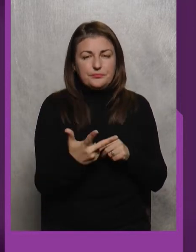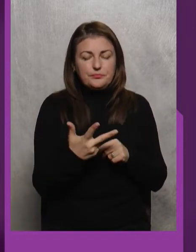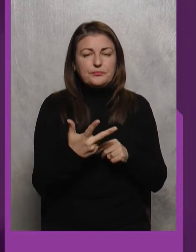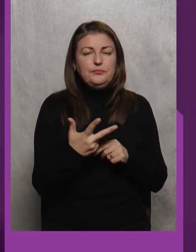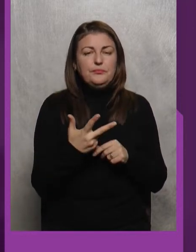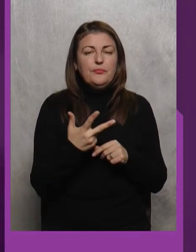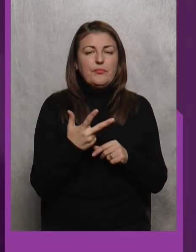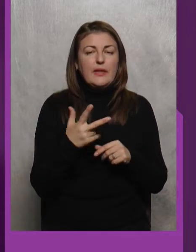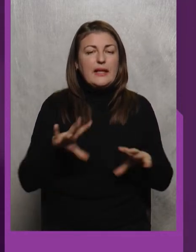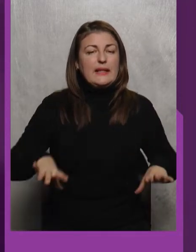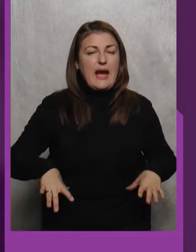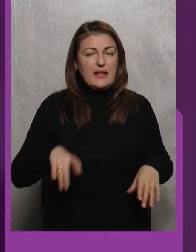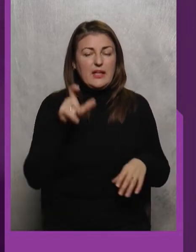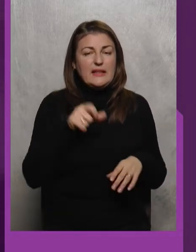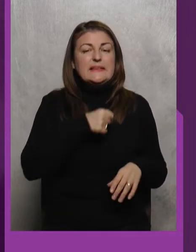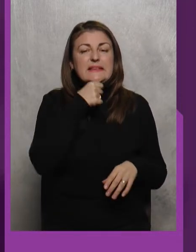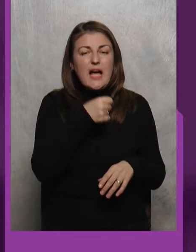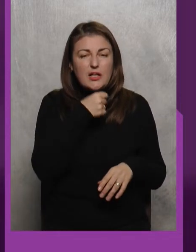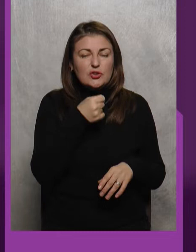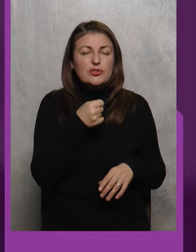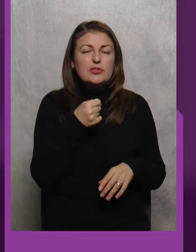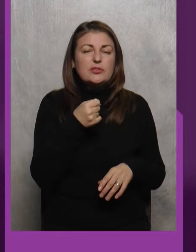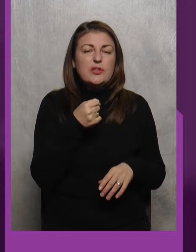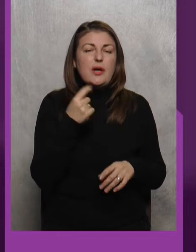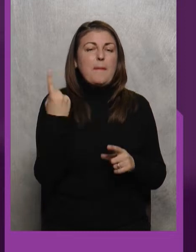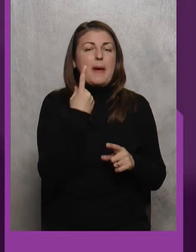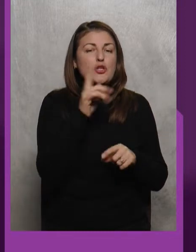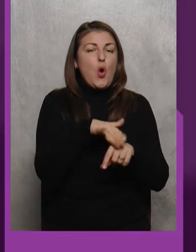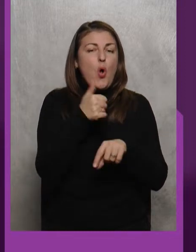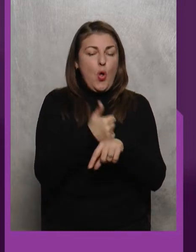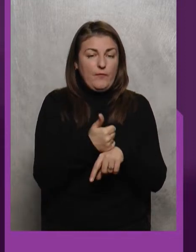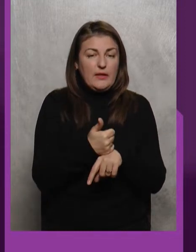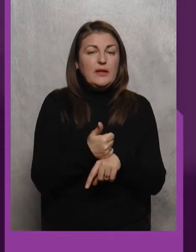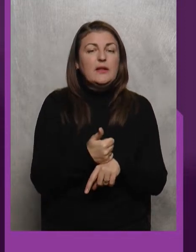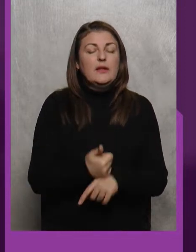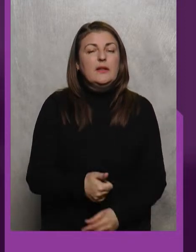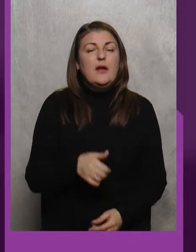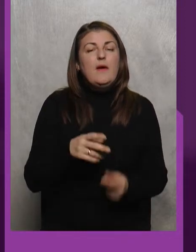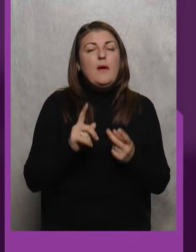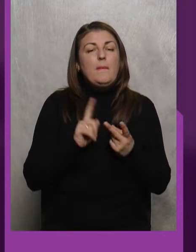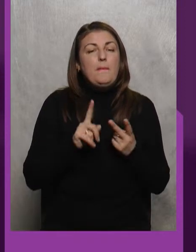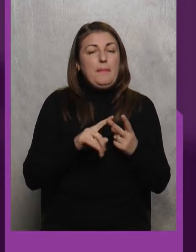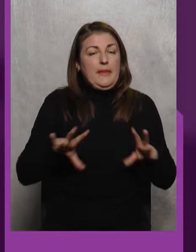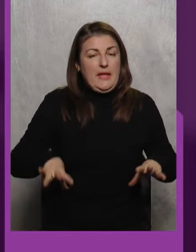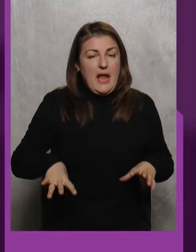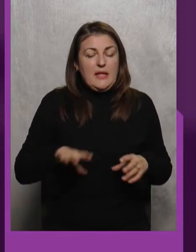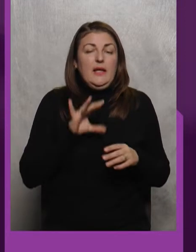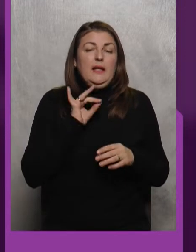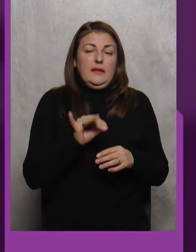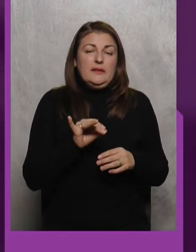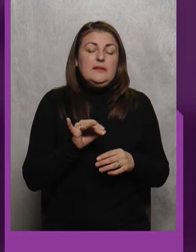тренери Старший Ні Перший головний Потім тренер І